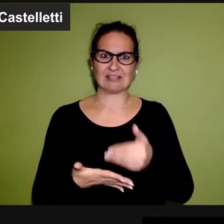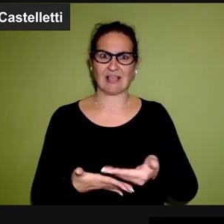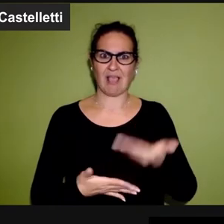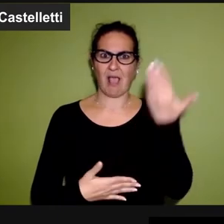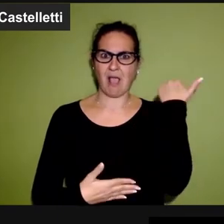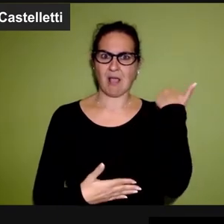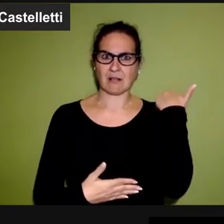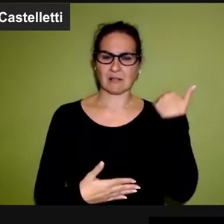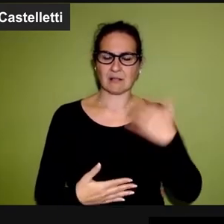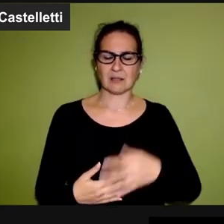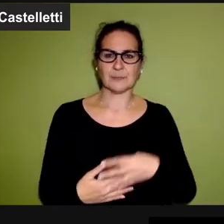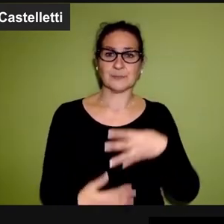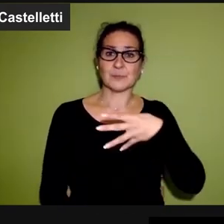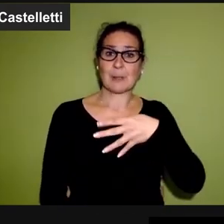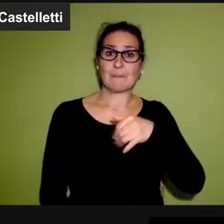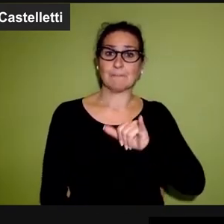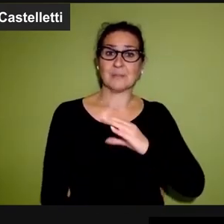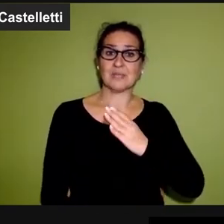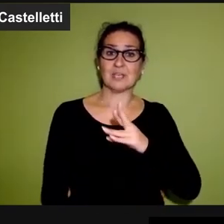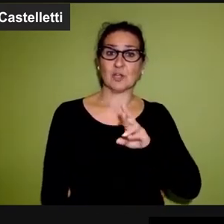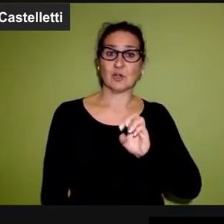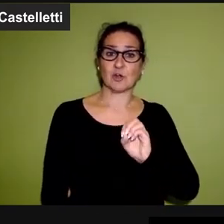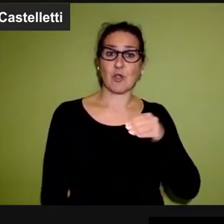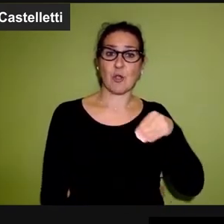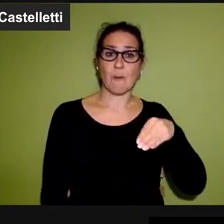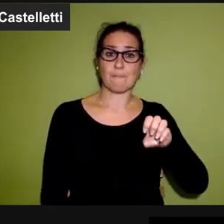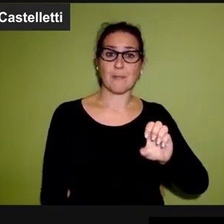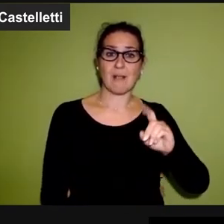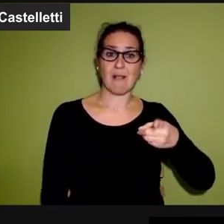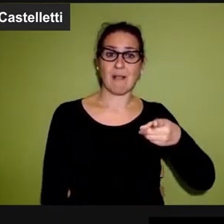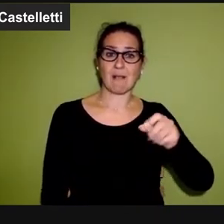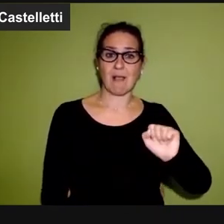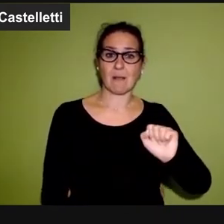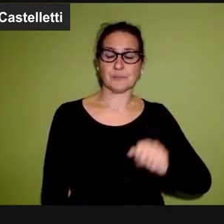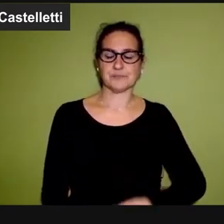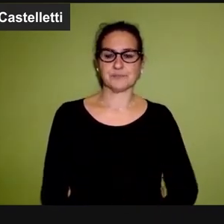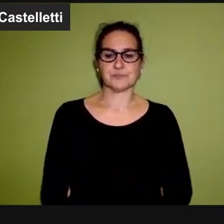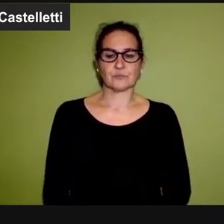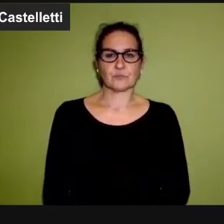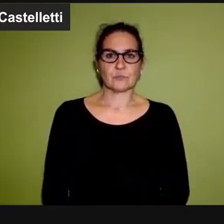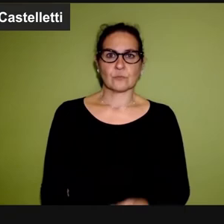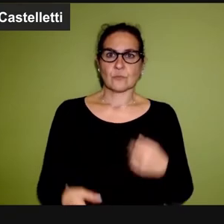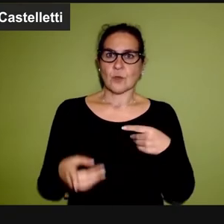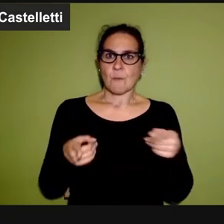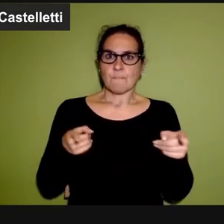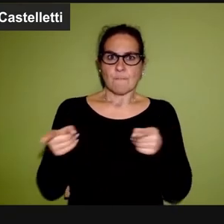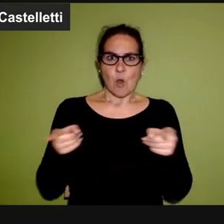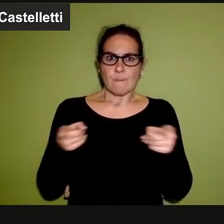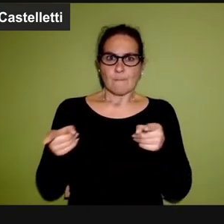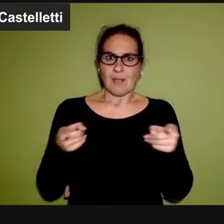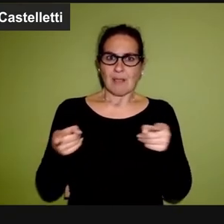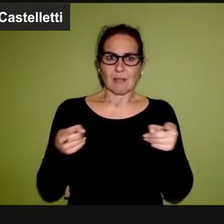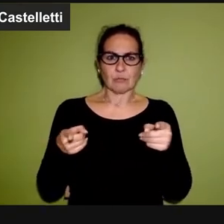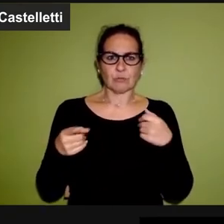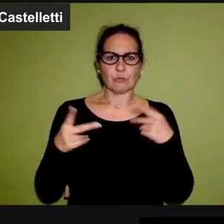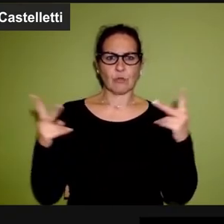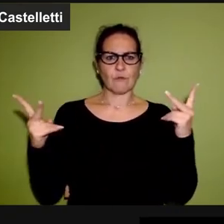'anni fa circa, forse ormai anche 21 su Micromega. E a un certo punto,